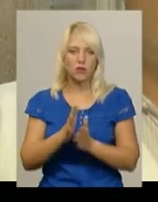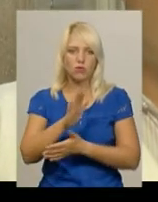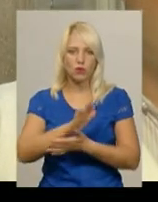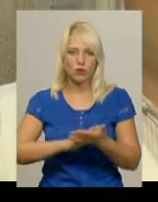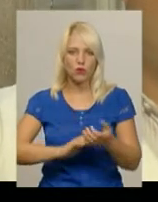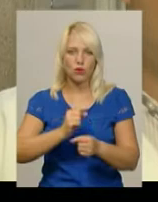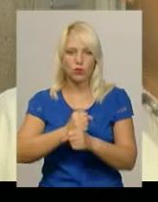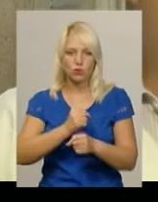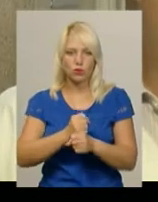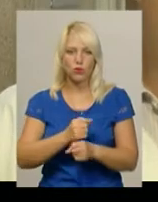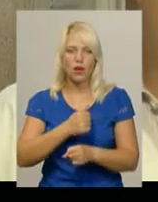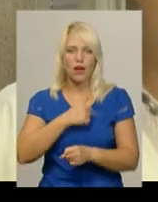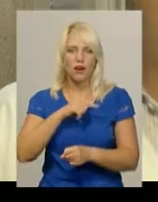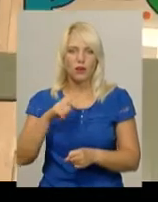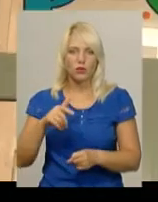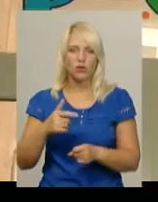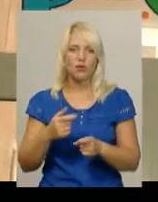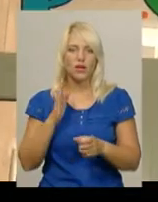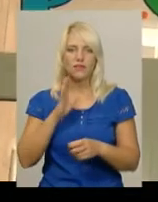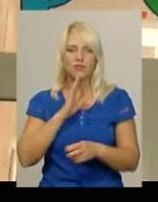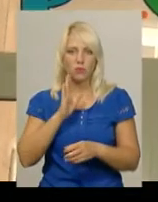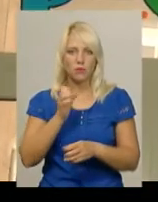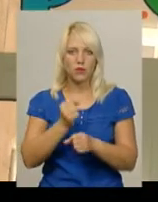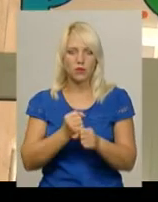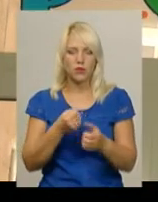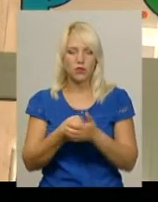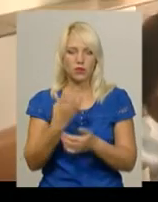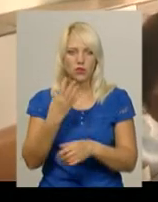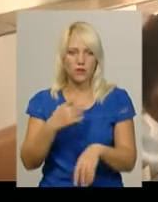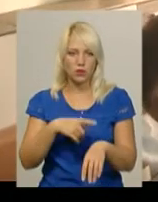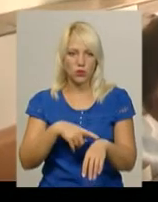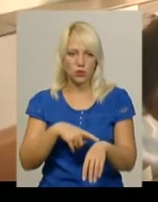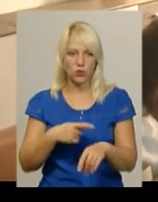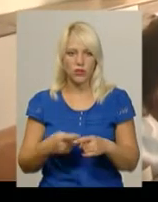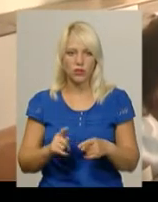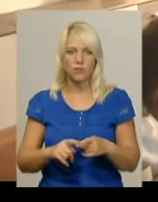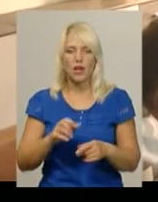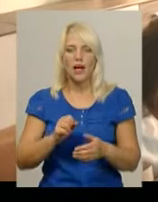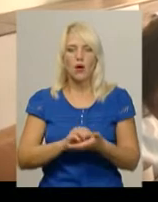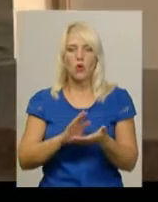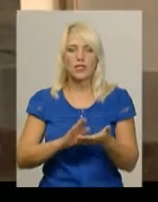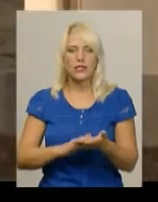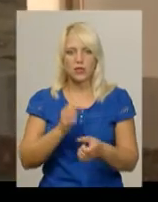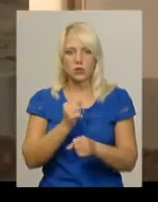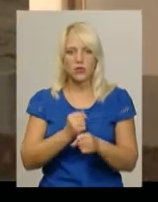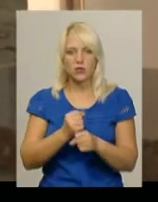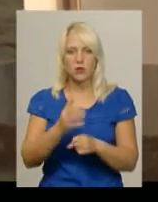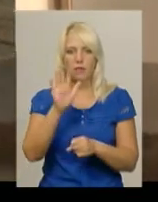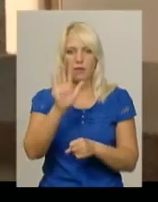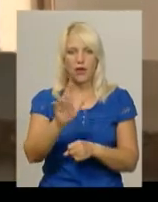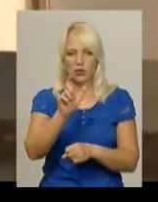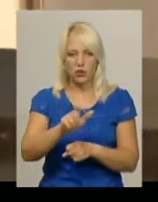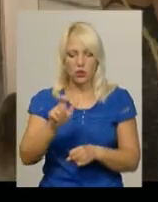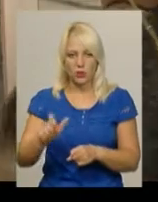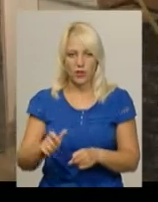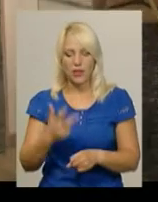ще буде працювати до четвертої години». У реєстратурі Хмельницької міської дитячої поліклініки працює п'ять реєстраторів. Три – у першу